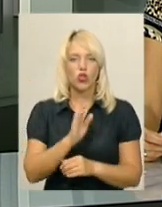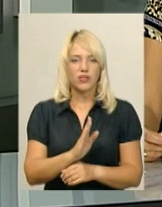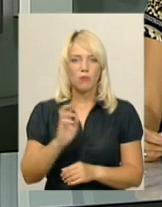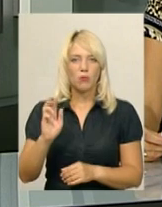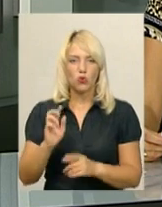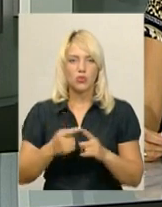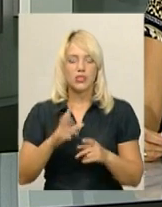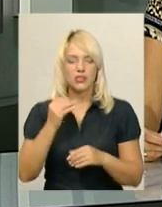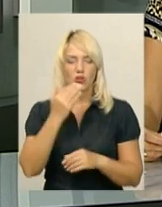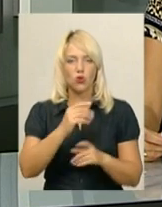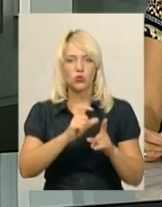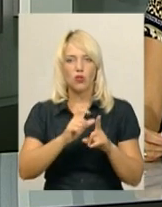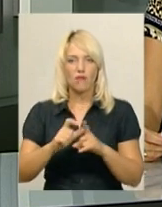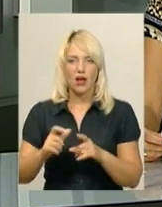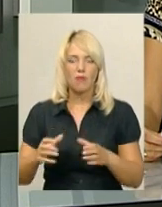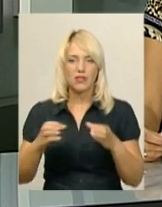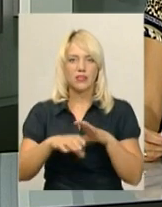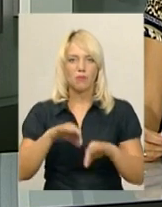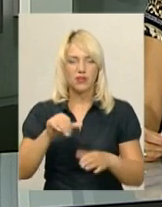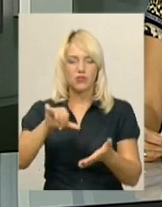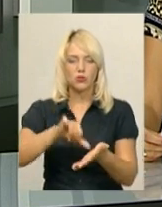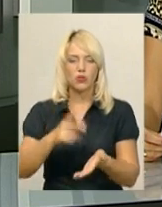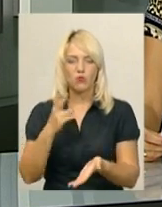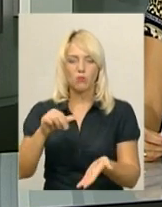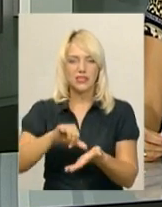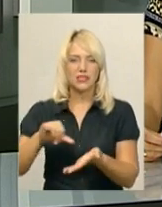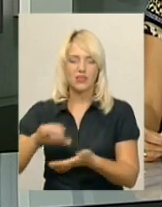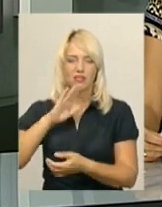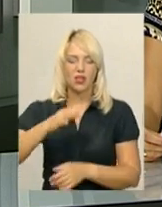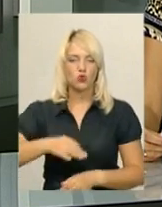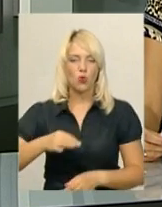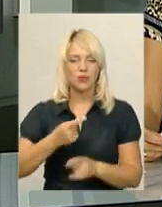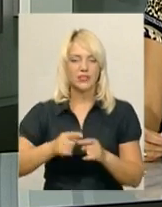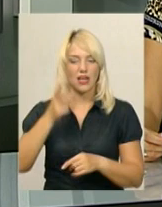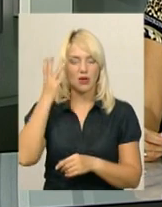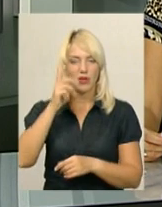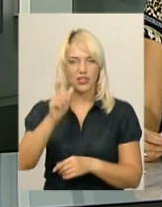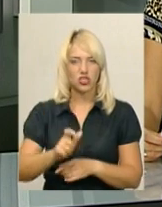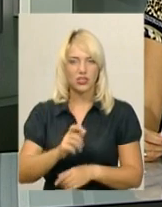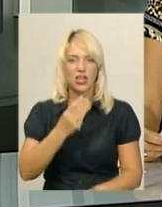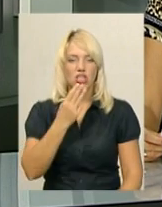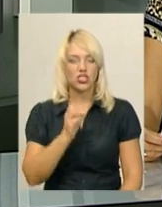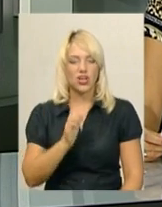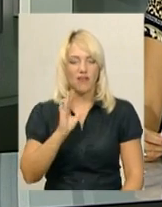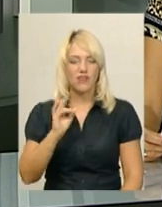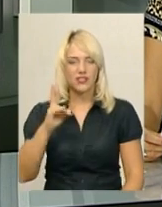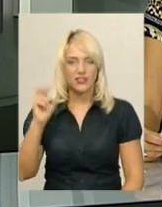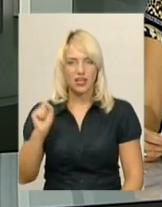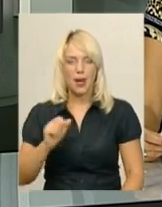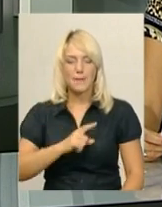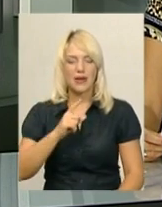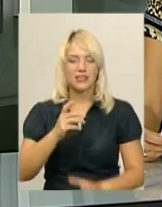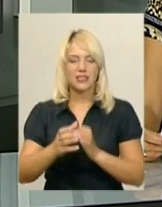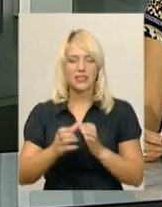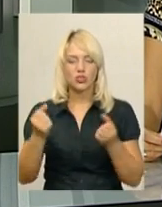словами, у складі збірної України виступає двоє представників нашої області. Це хмельничани Тетяна Щавінська, майстер спорту міжнародного